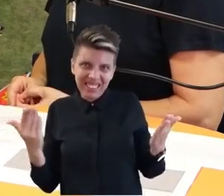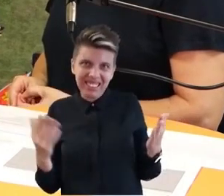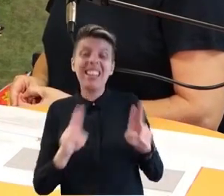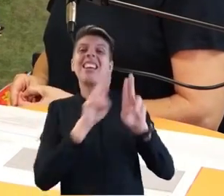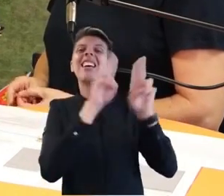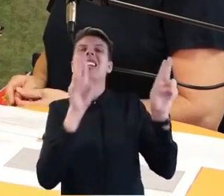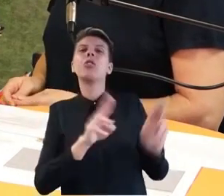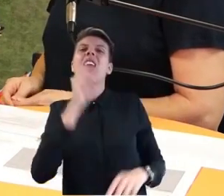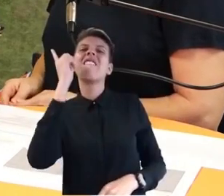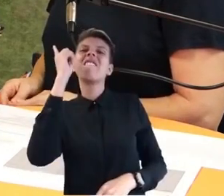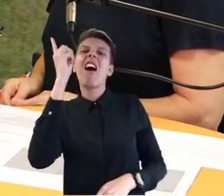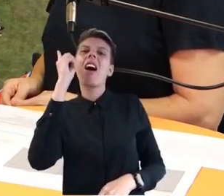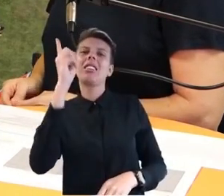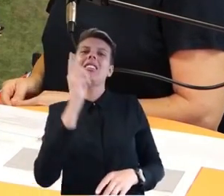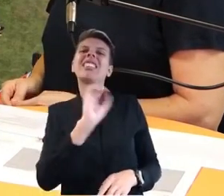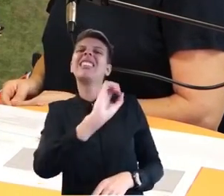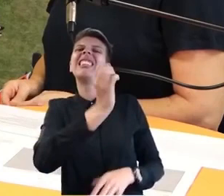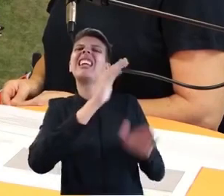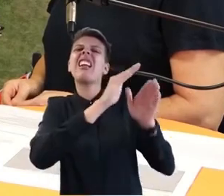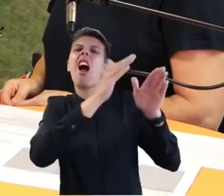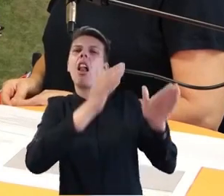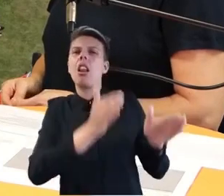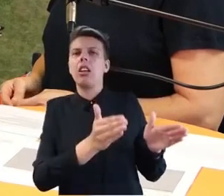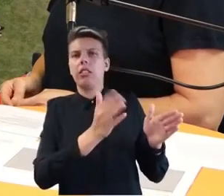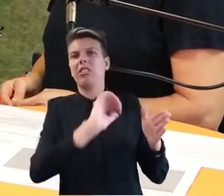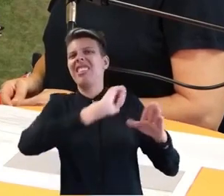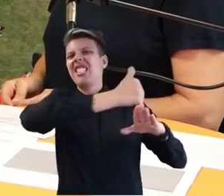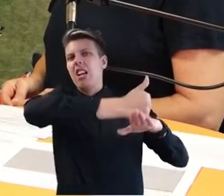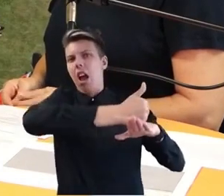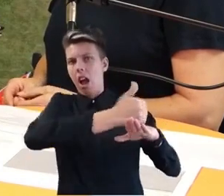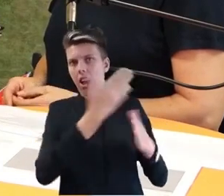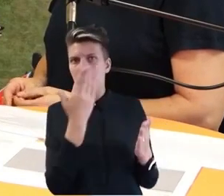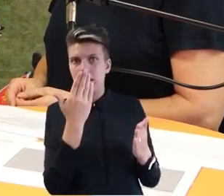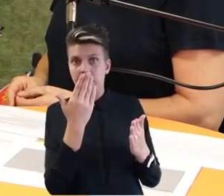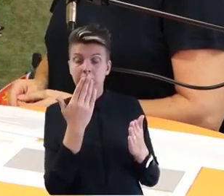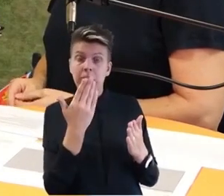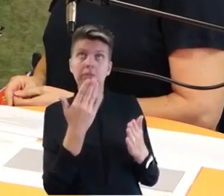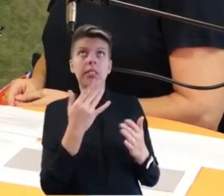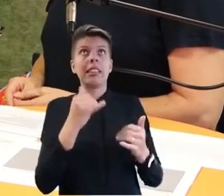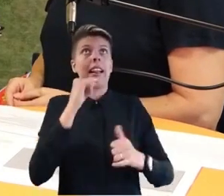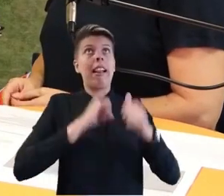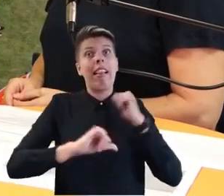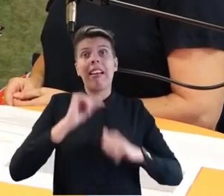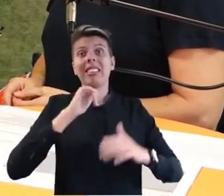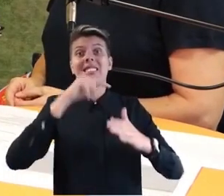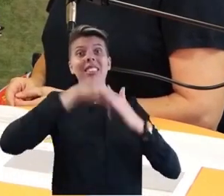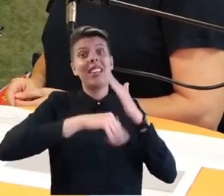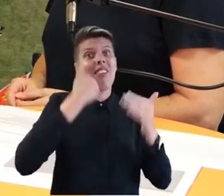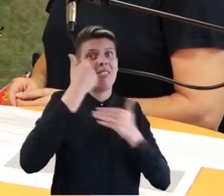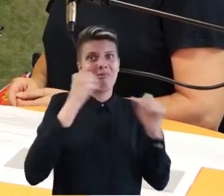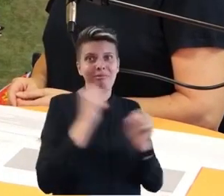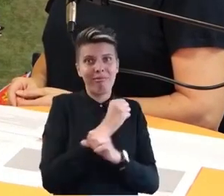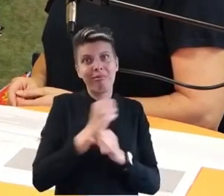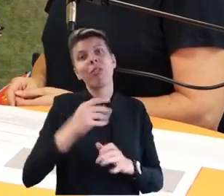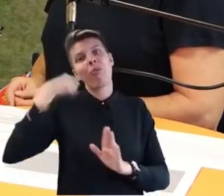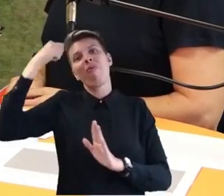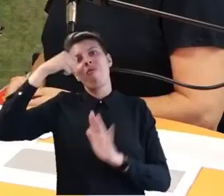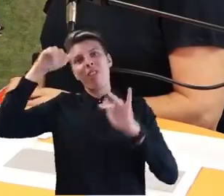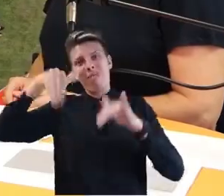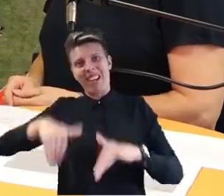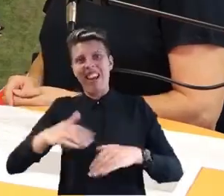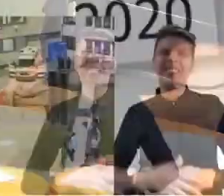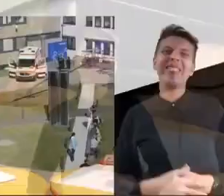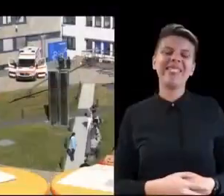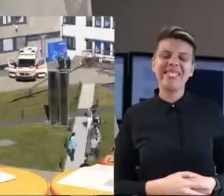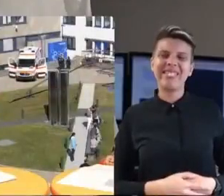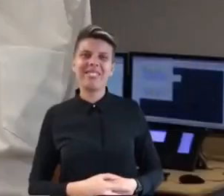nationale Warnzentrale. Und da wir da ein bisschen schwierig reingucken können, haben wir ein kleines Filmchen vorbereitet. Und ich würde vorschlagen, das gucken wir uns jetzt einfach mal an. Film